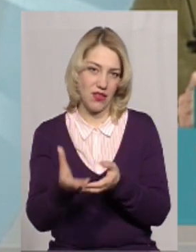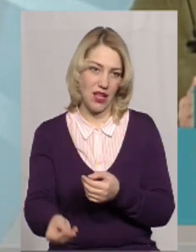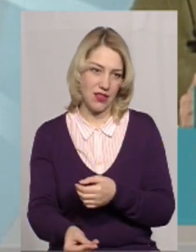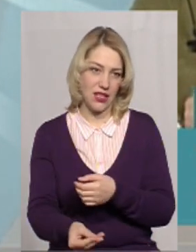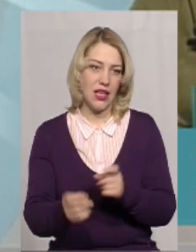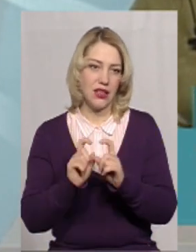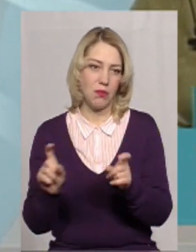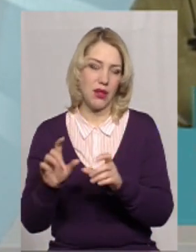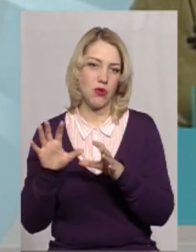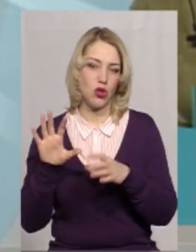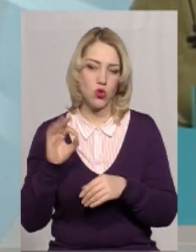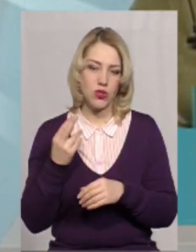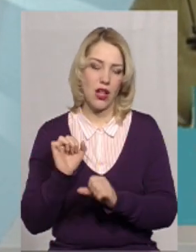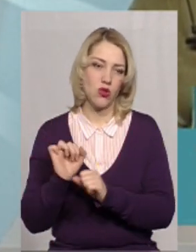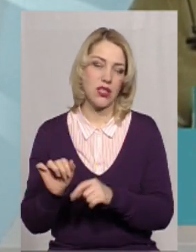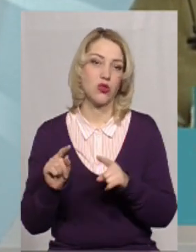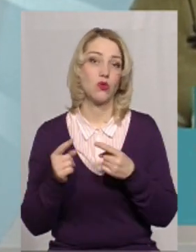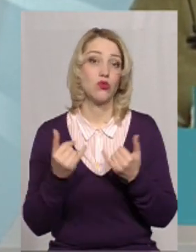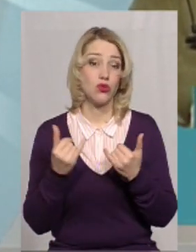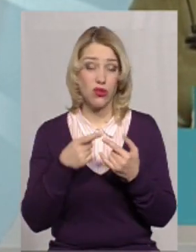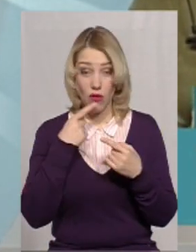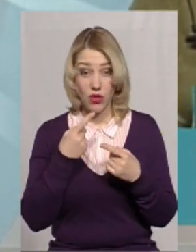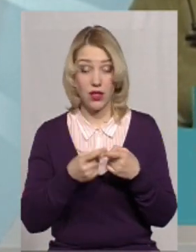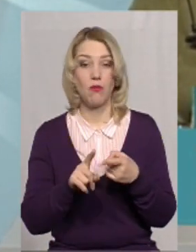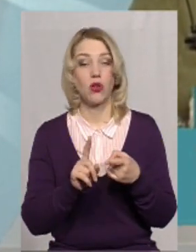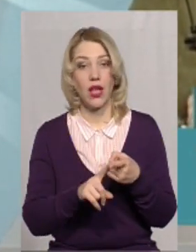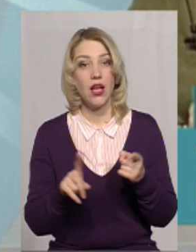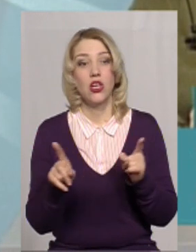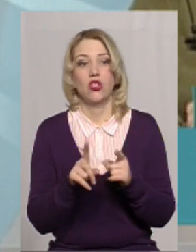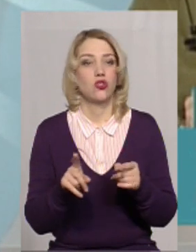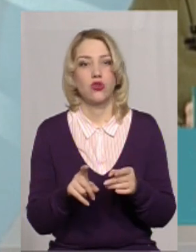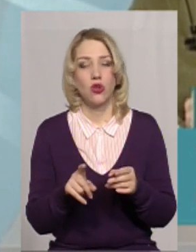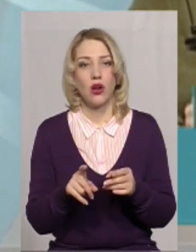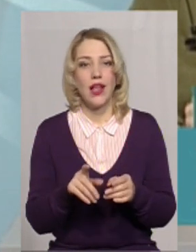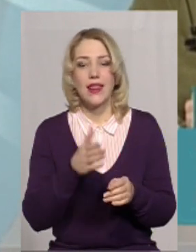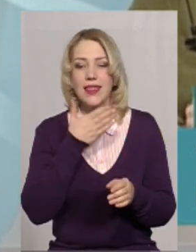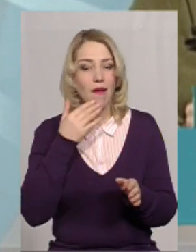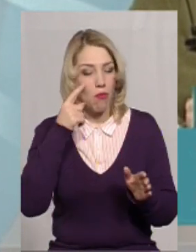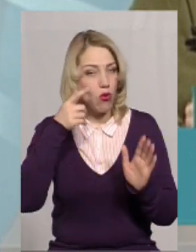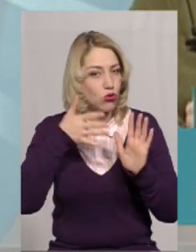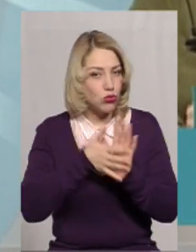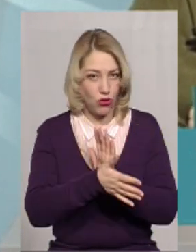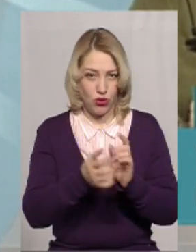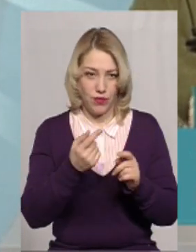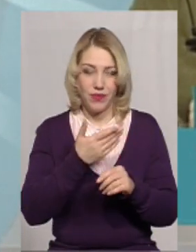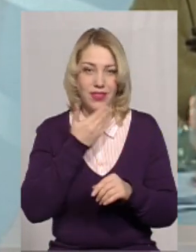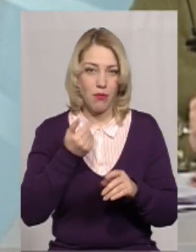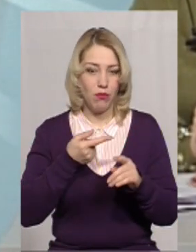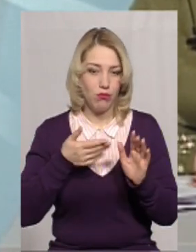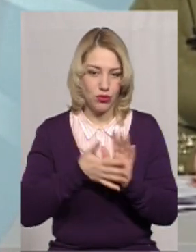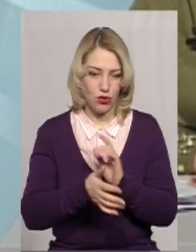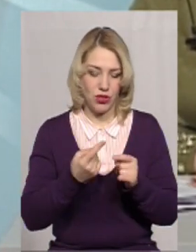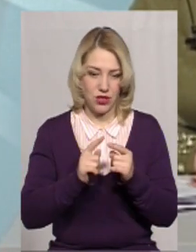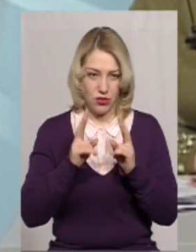департаменту соціального захисту. Тому що сьогодні говорити про те, що абсолютно не прозоро це розглядається, ми не